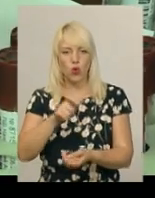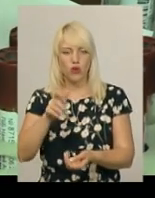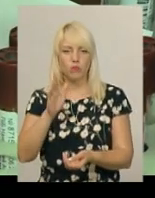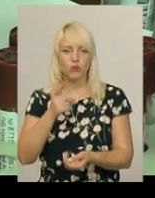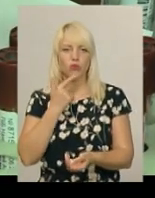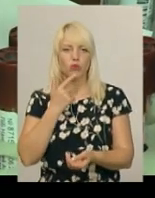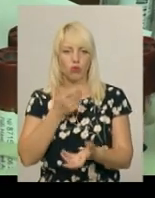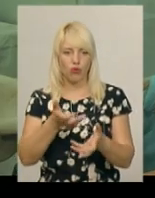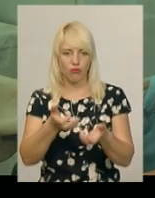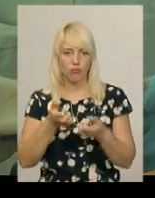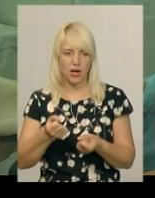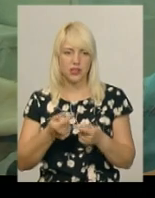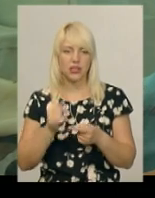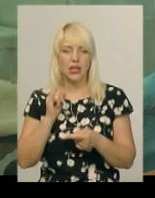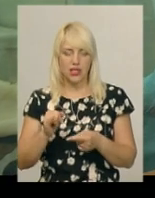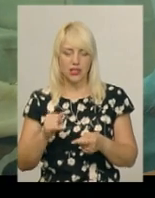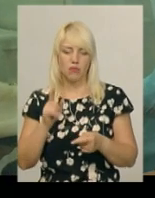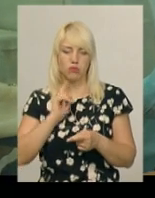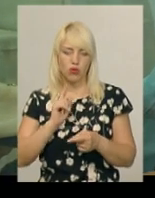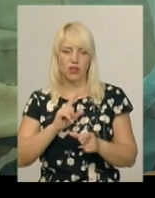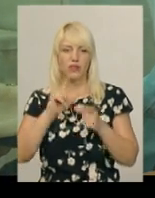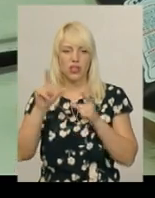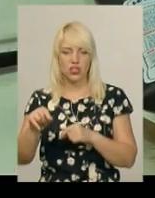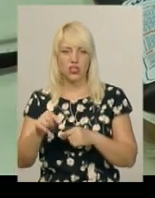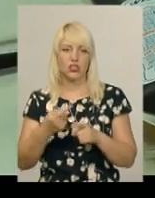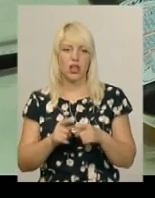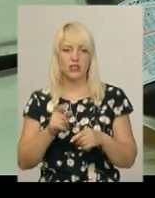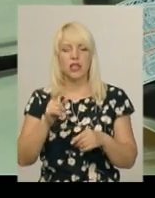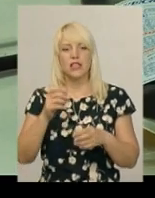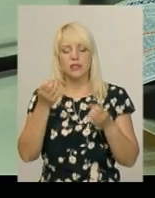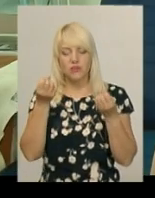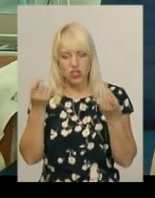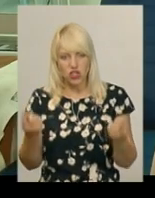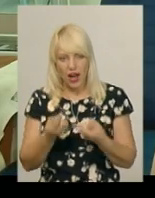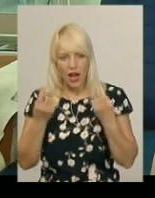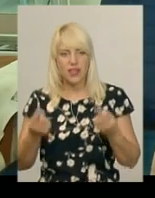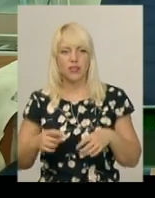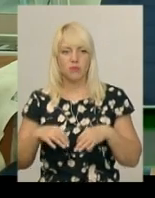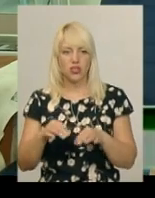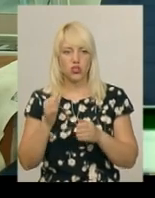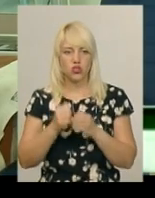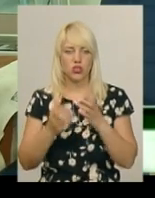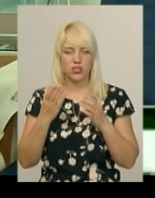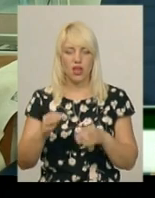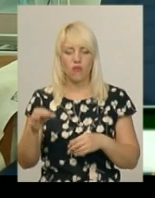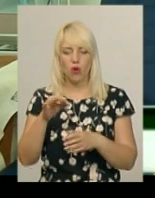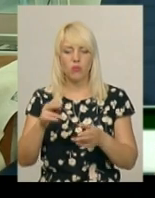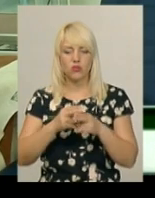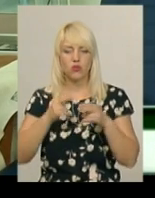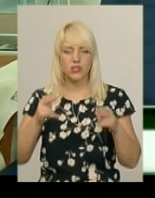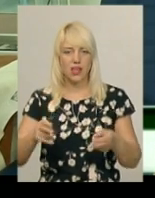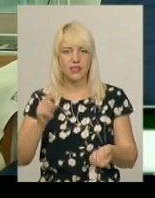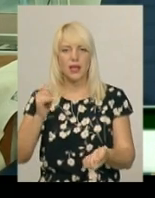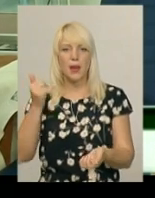обласної станції переливання крові виїжджають за межі медзакладу звичайним службовим транспортом. Щодня в обласну станцію переливання крові